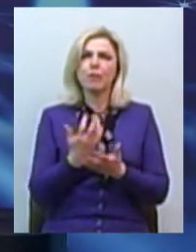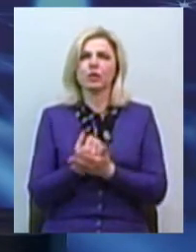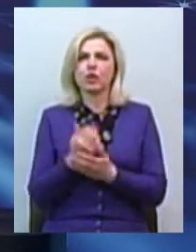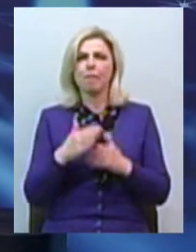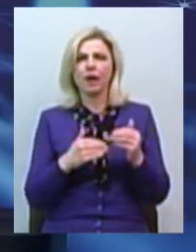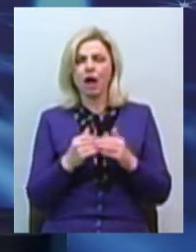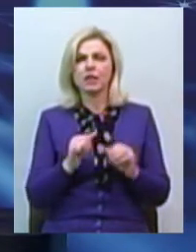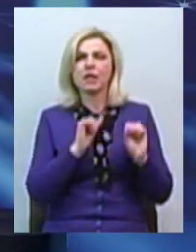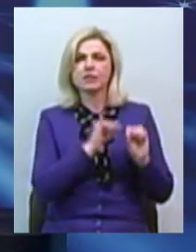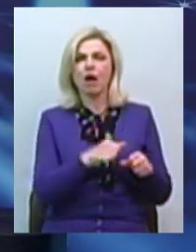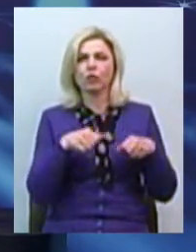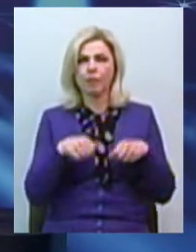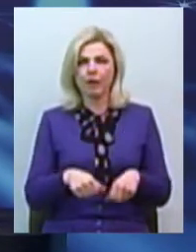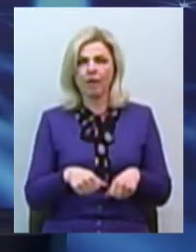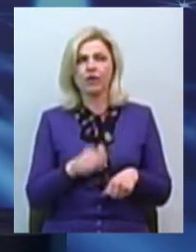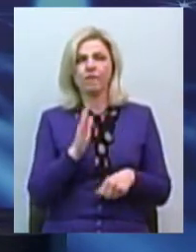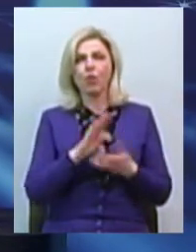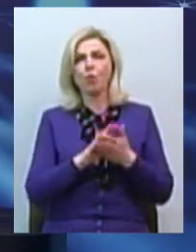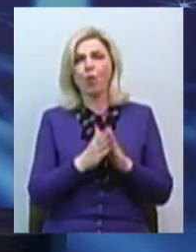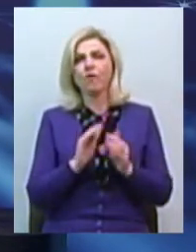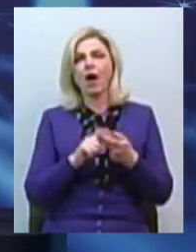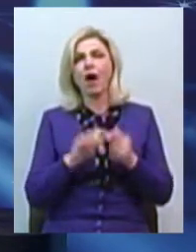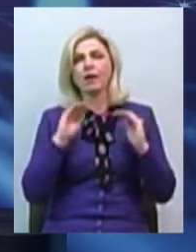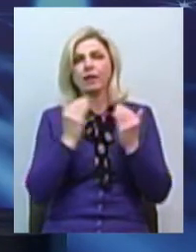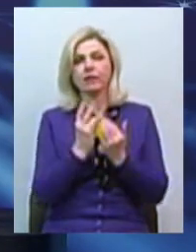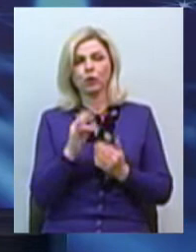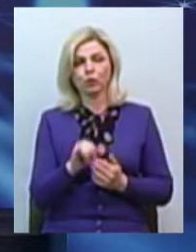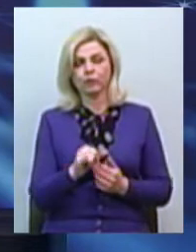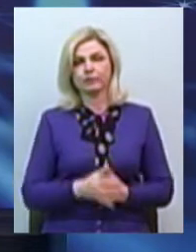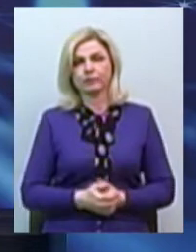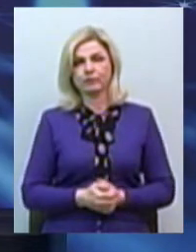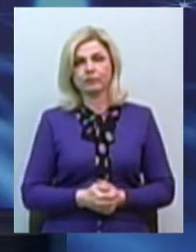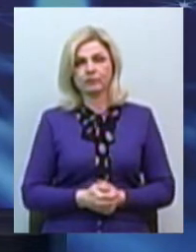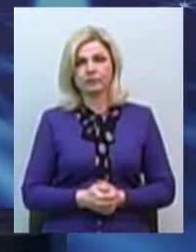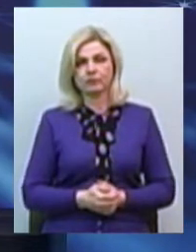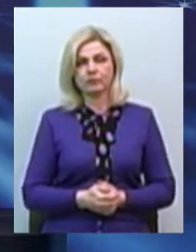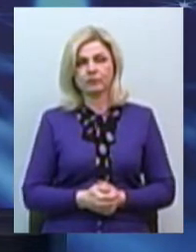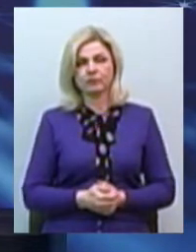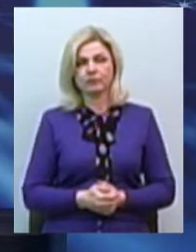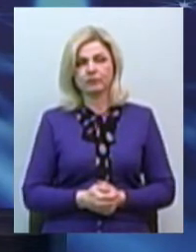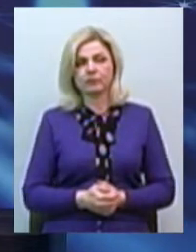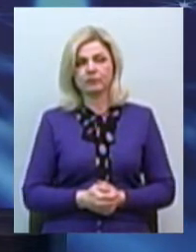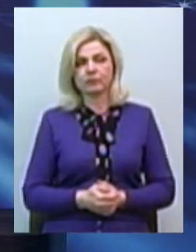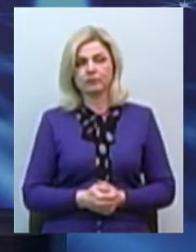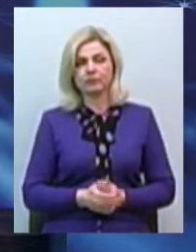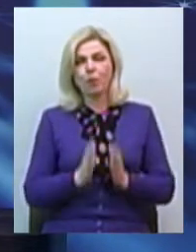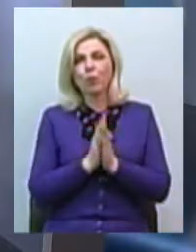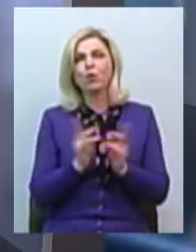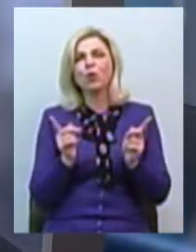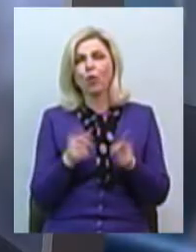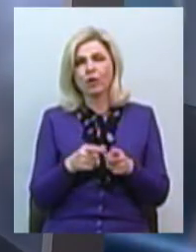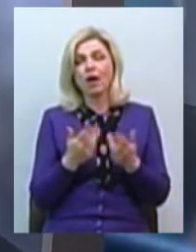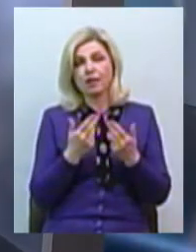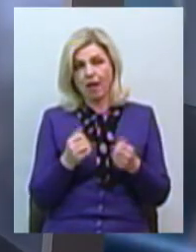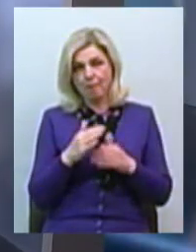законних інтересів клієнтів в умовах карантину? У нас дуже мало часу. Так що можна коротко? Дійсно, така